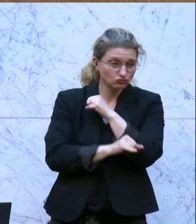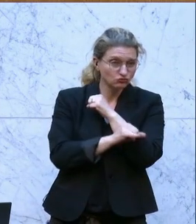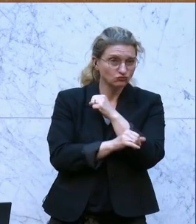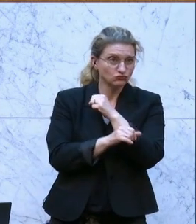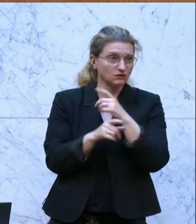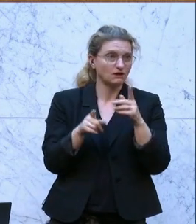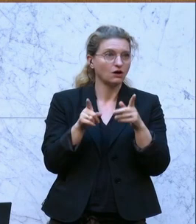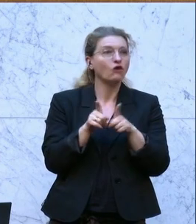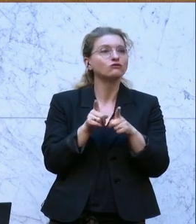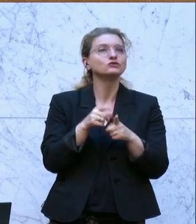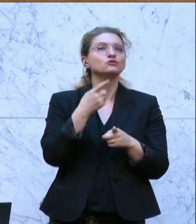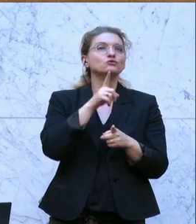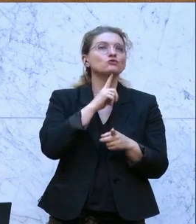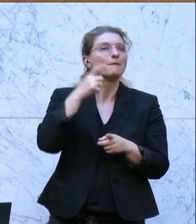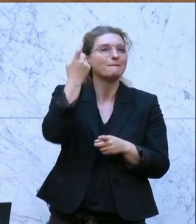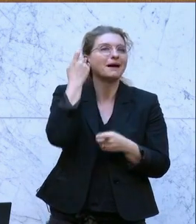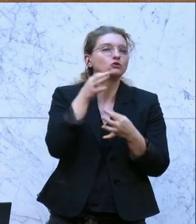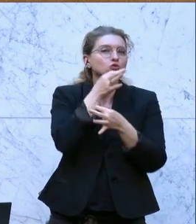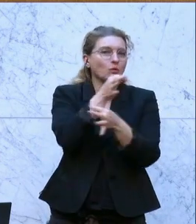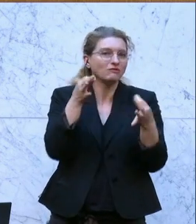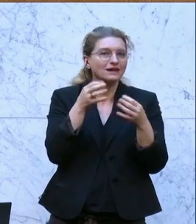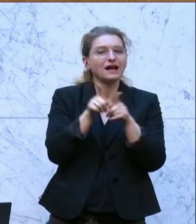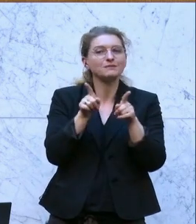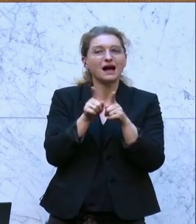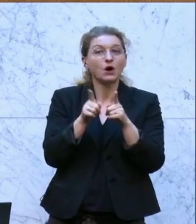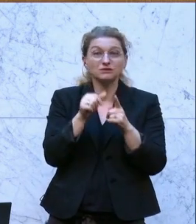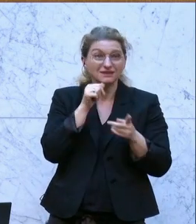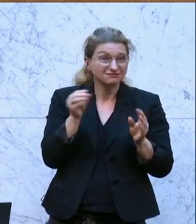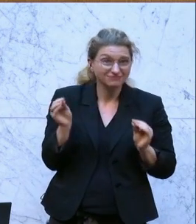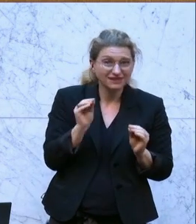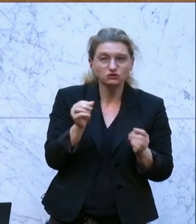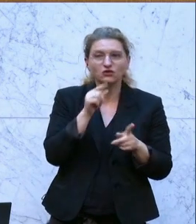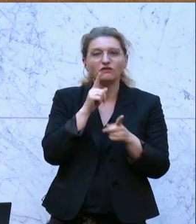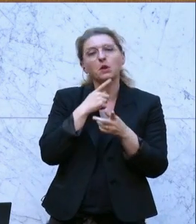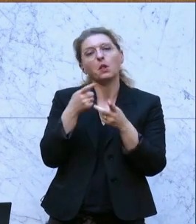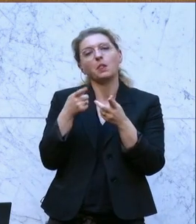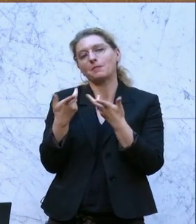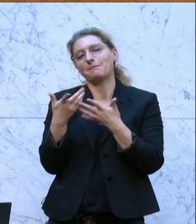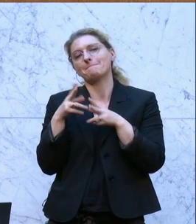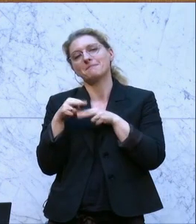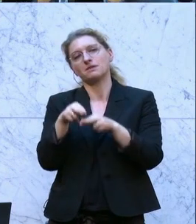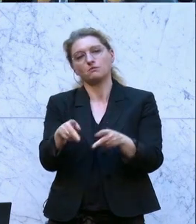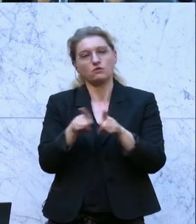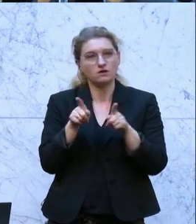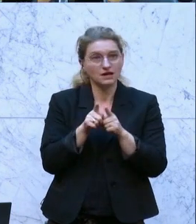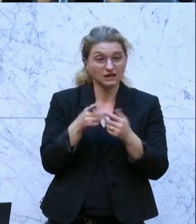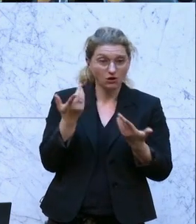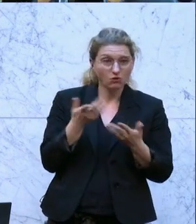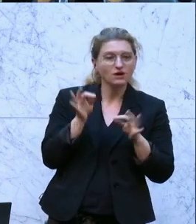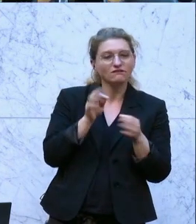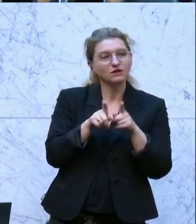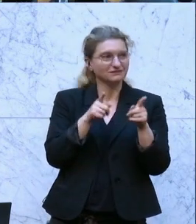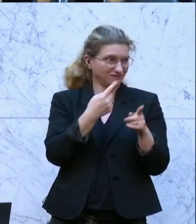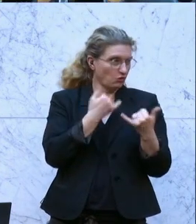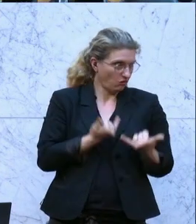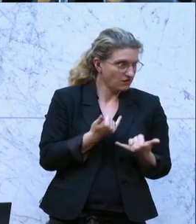sehr oft nur Meinungsumfragen sind, aber sogar frisierte. Oder wie jetzt im heutigen Fall, welche, wo hier und dort was abgeschnipselt